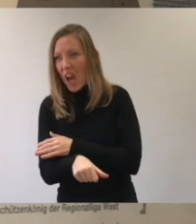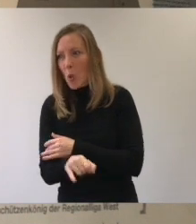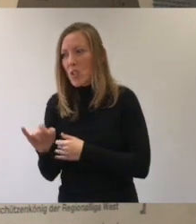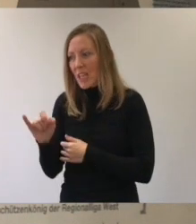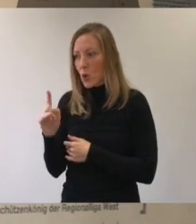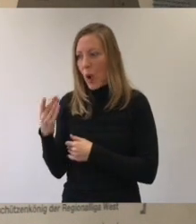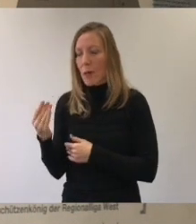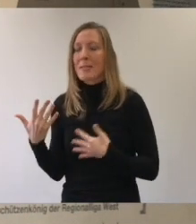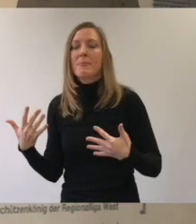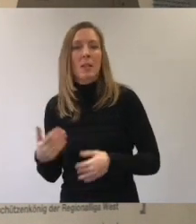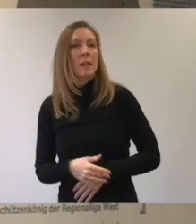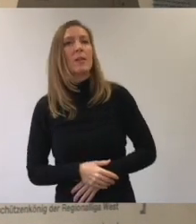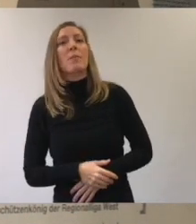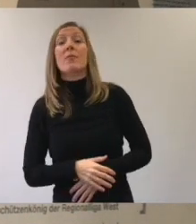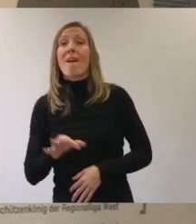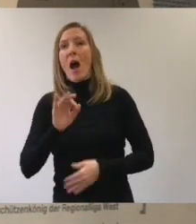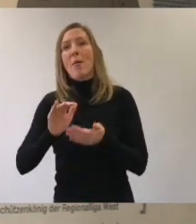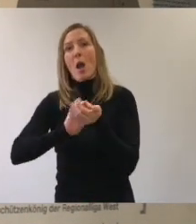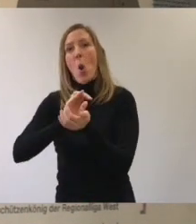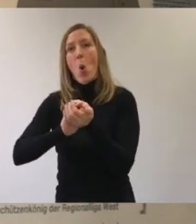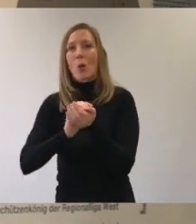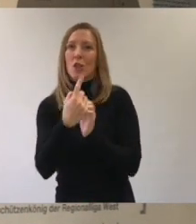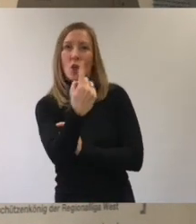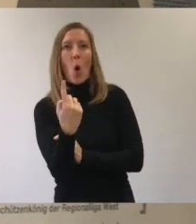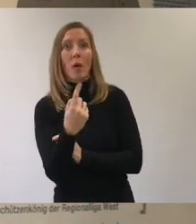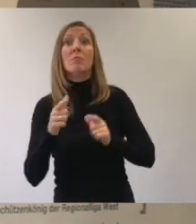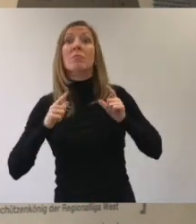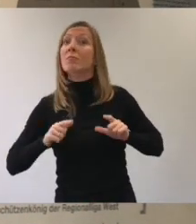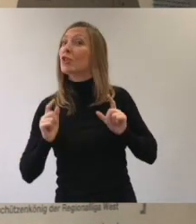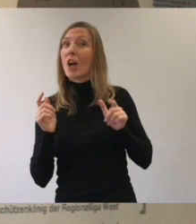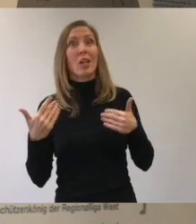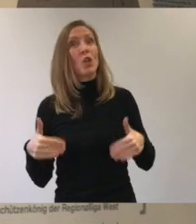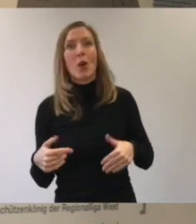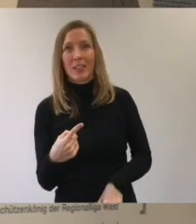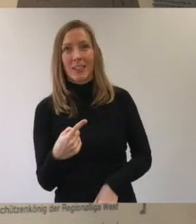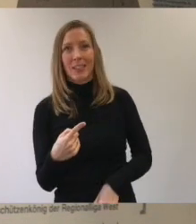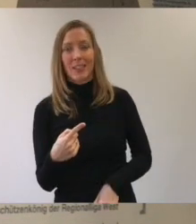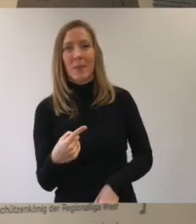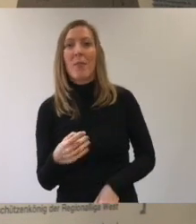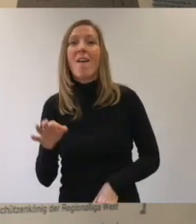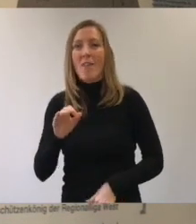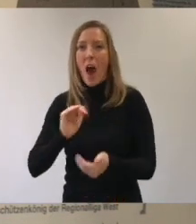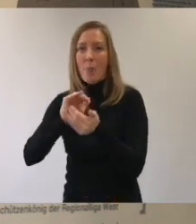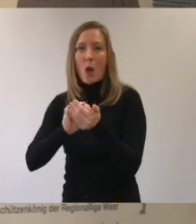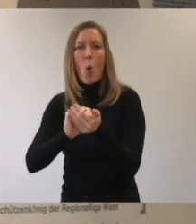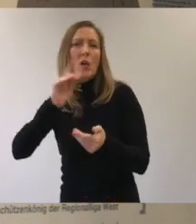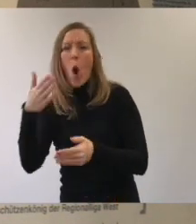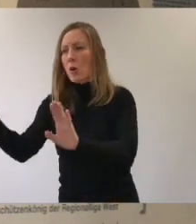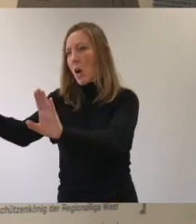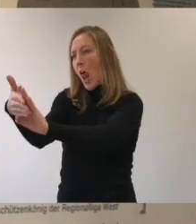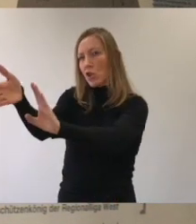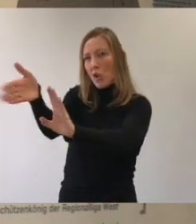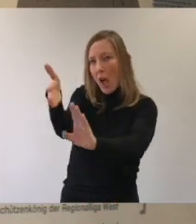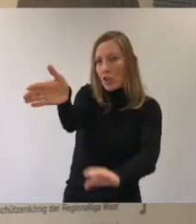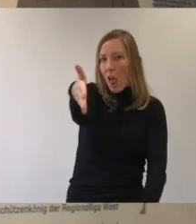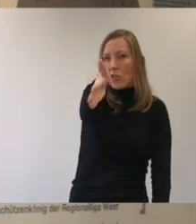gut aus für Ingo. Dann kommt Fabian Klos. Der hat sein Trikot noch nicht verschenkt. Fabian Klos klatscht mit den